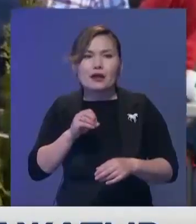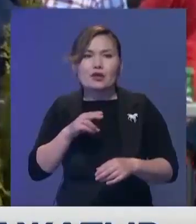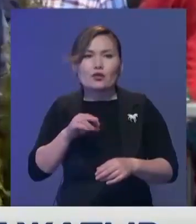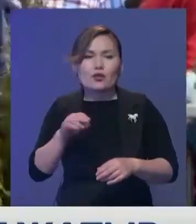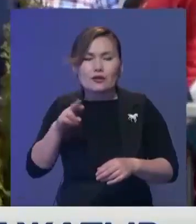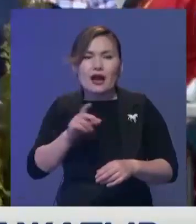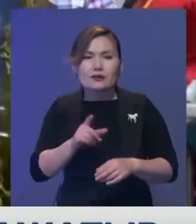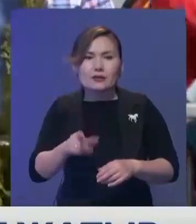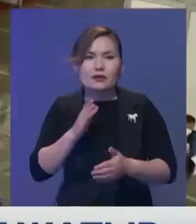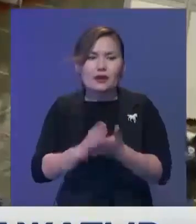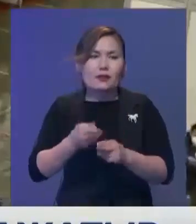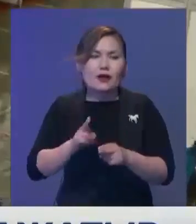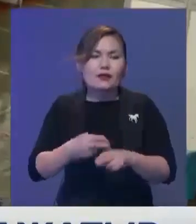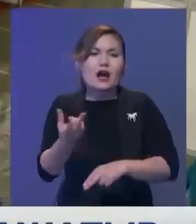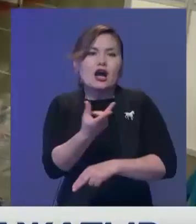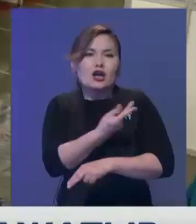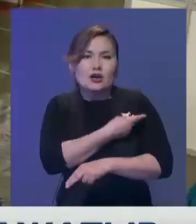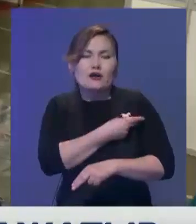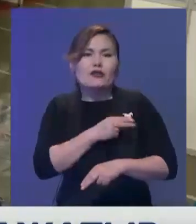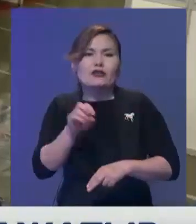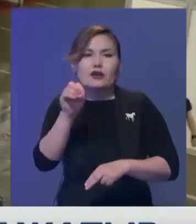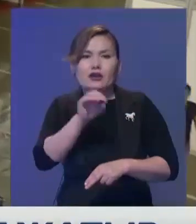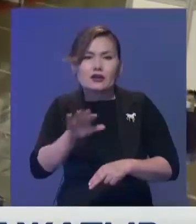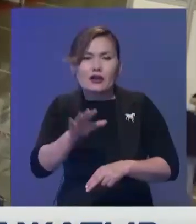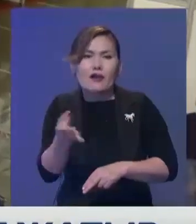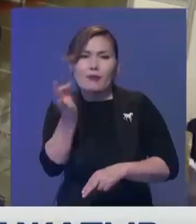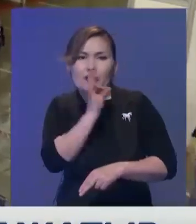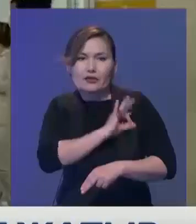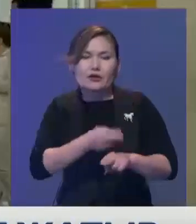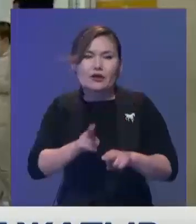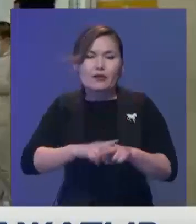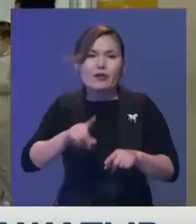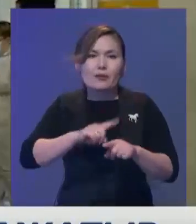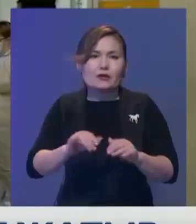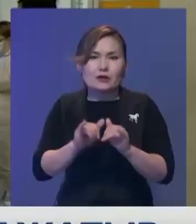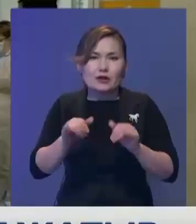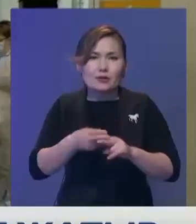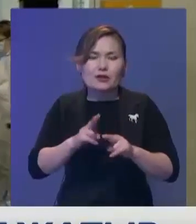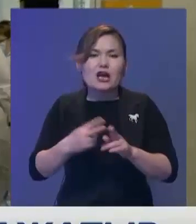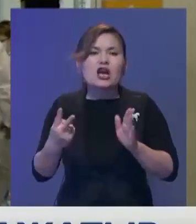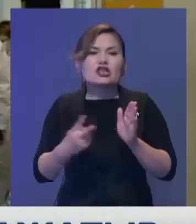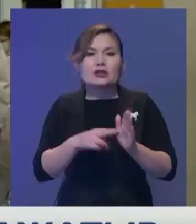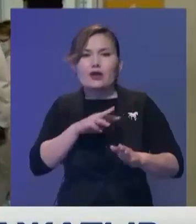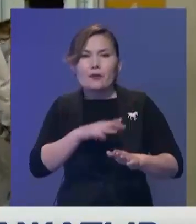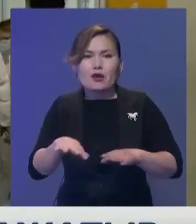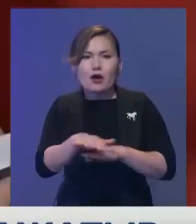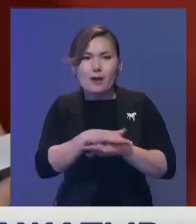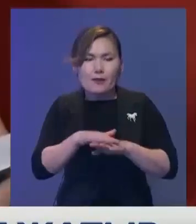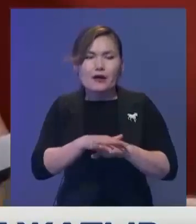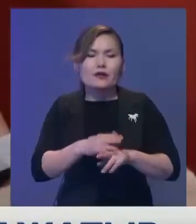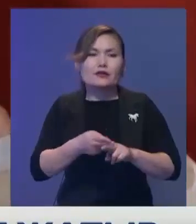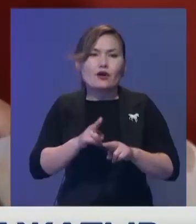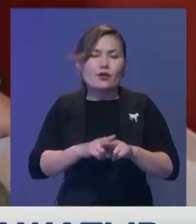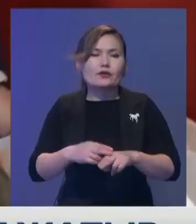Сербияда вакциналық жұмыстары Еуропаның өзге елдермен салыстырғанда тез жүріп жатыр. Мұнда жеті миллионға жоқ қалқтың